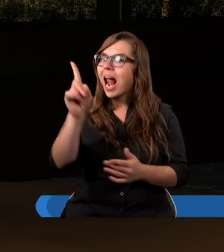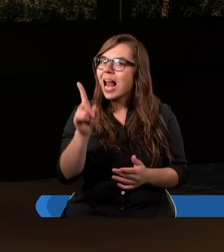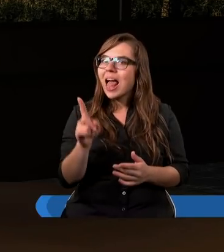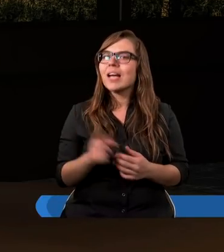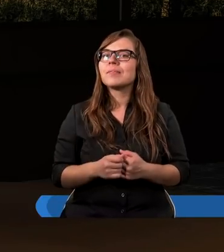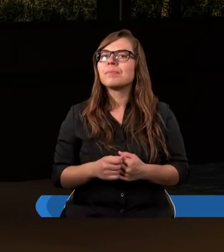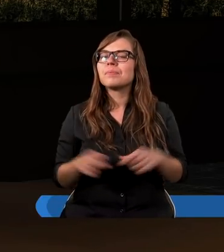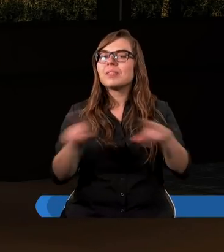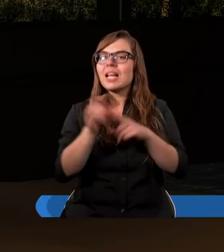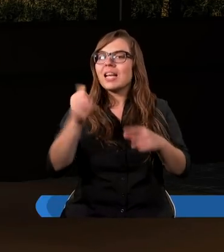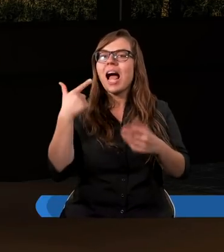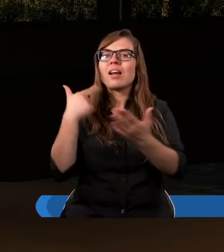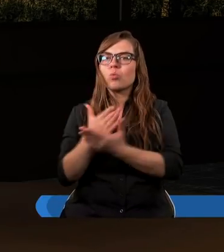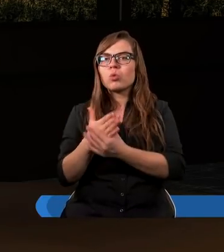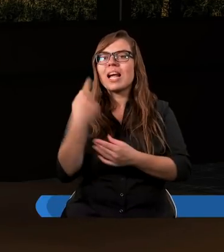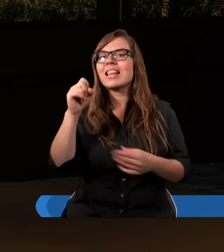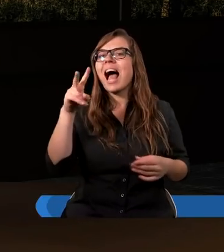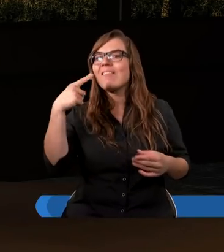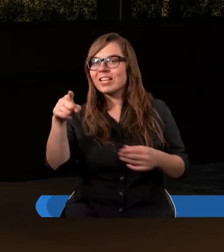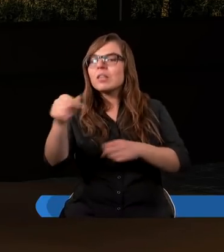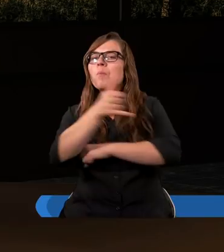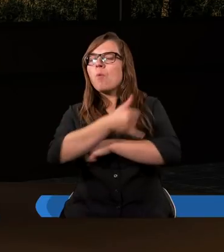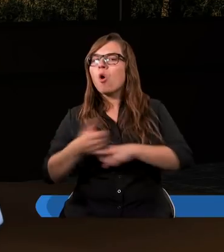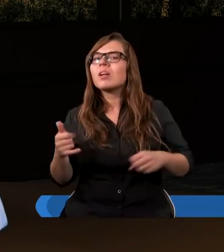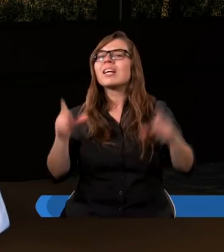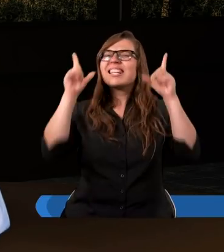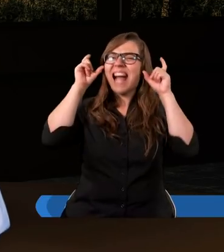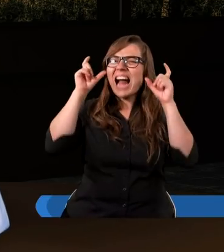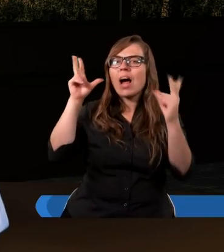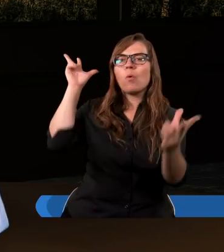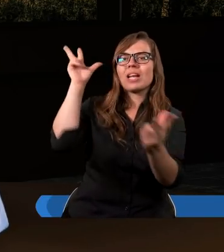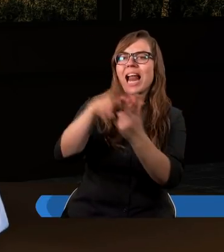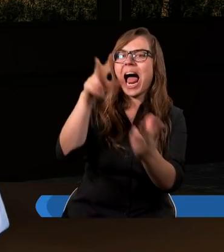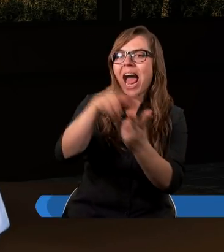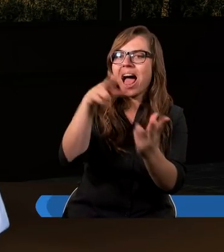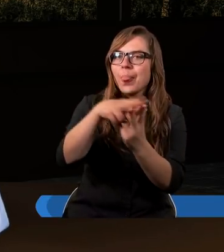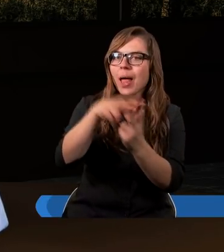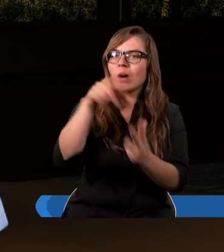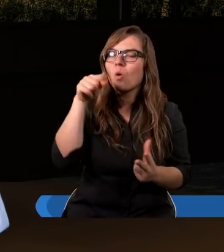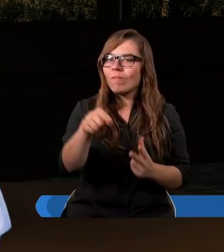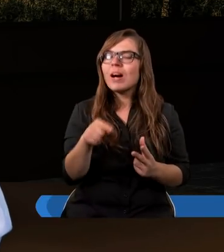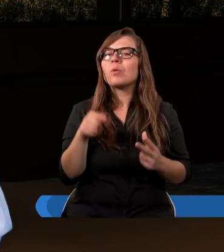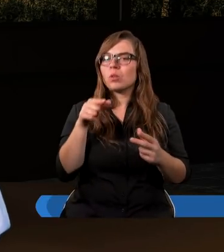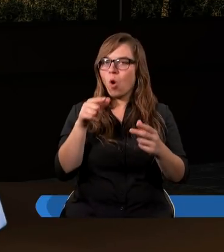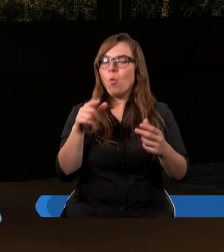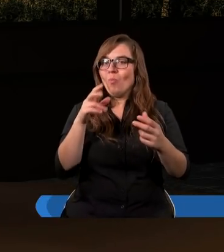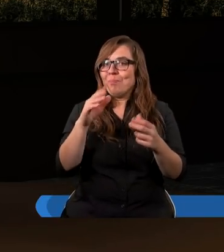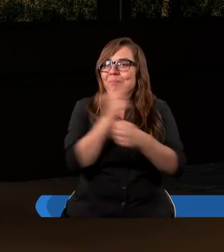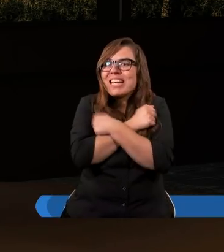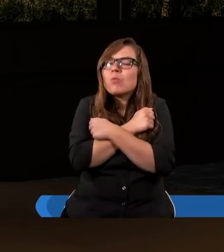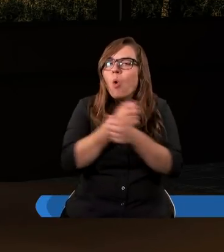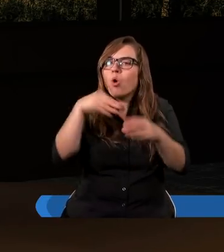tak jak już słusznie Dawid podkreślił, że diabeł zaatakował tą cechę miłość.